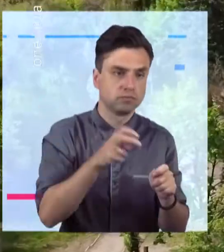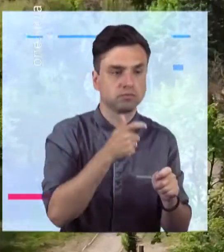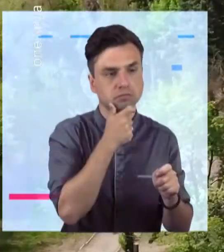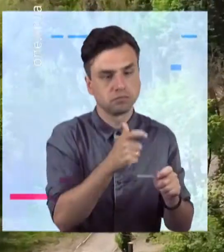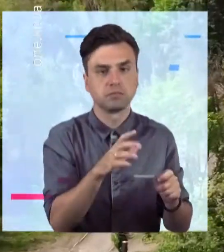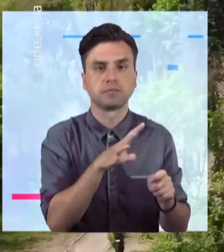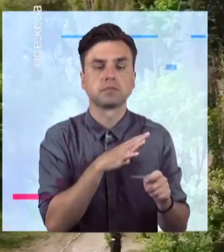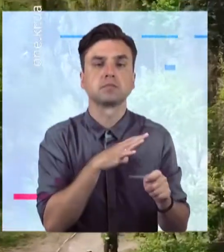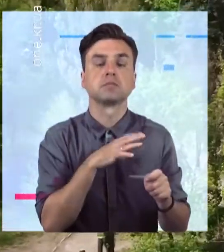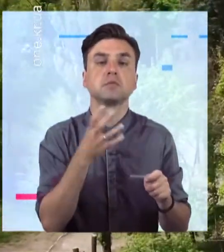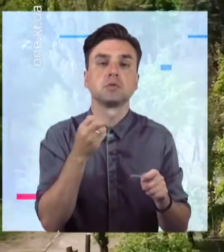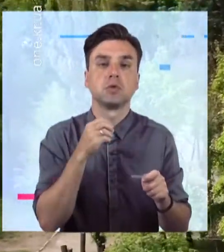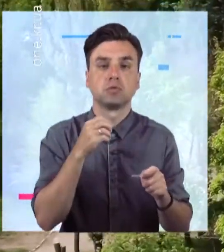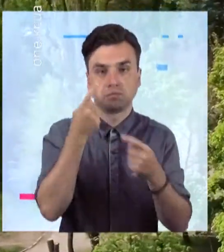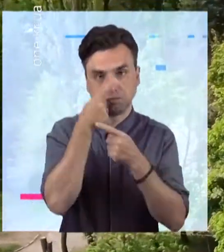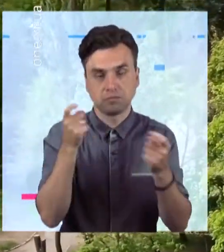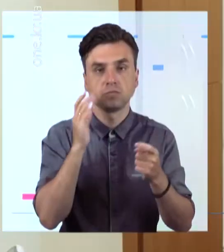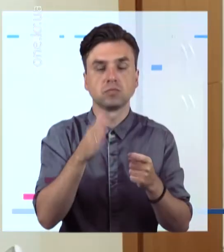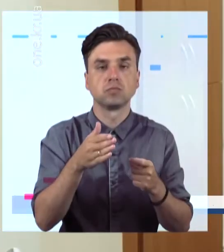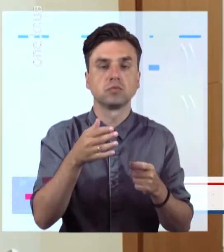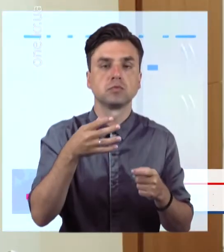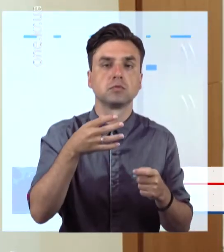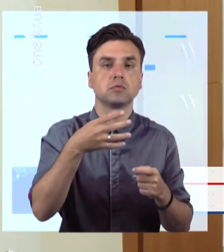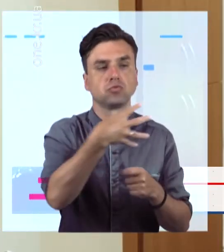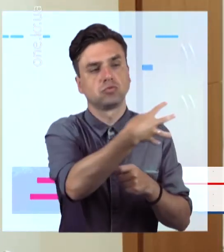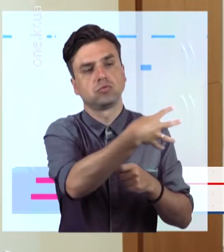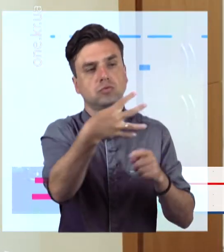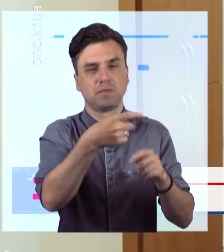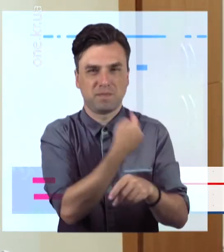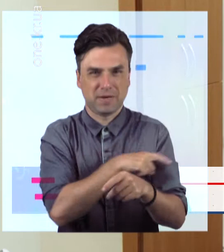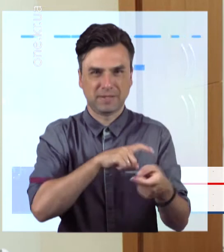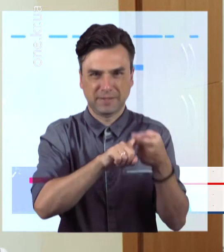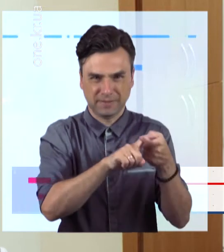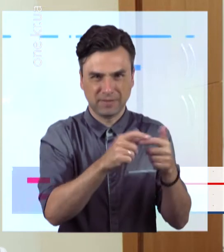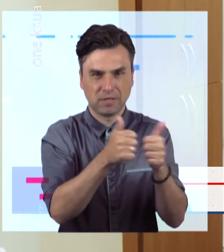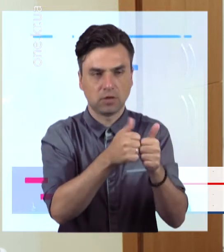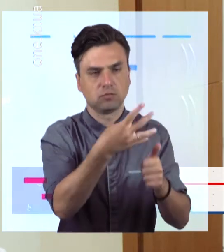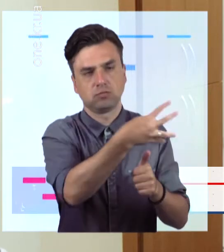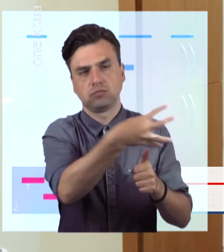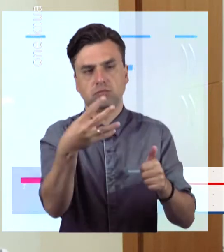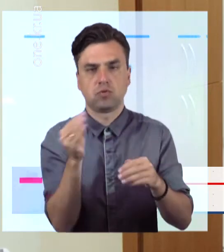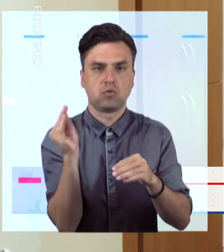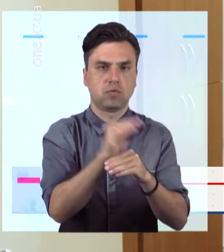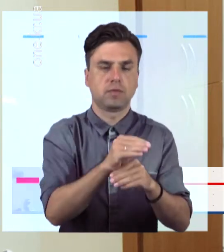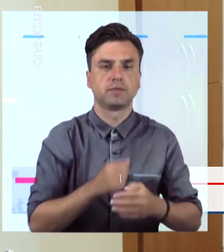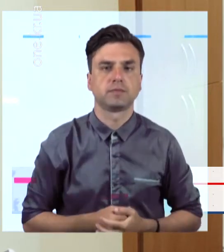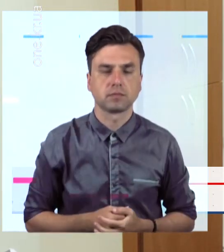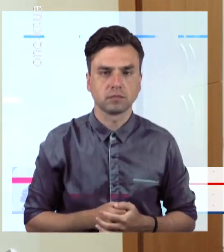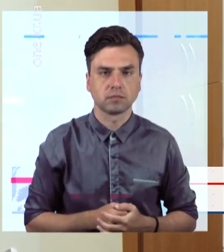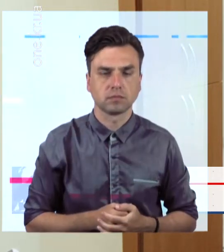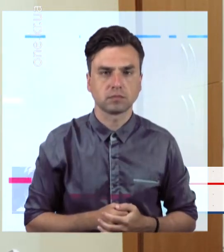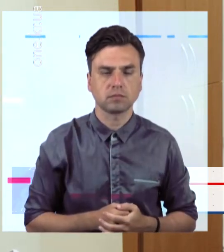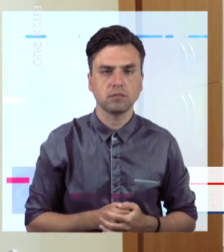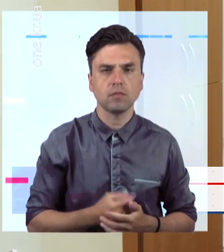реконструкція чотириповерхового корпусу інфекційки. Один із важливих об'єктів – це капітальний ремонт інфекційної